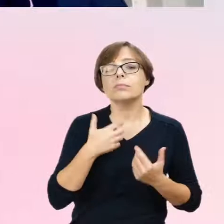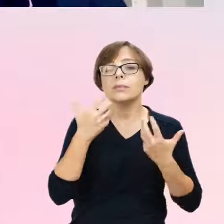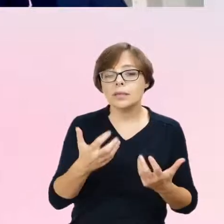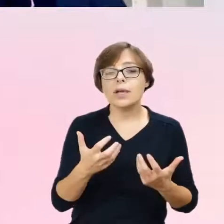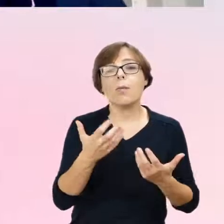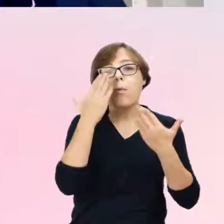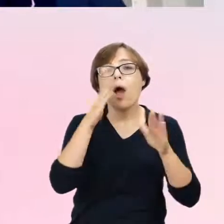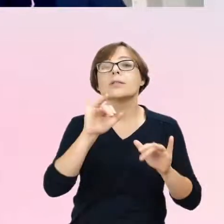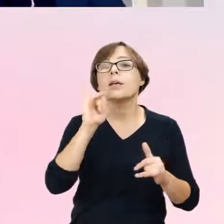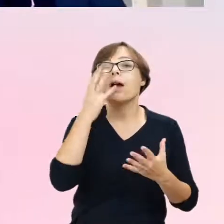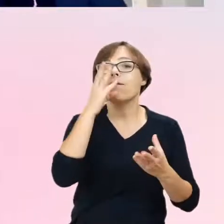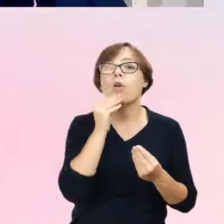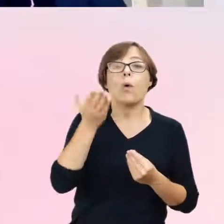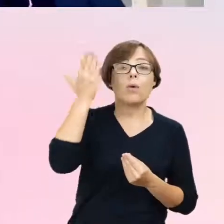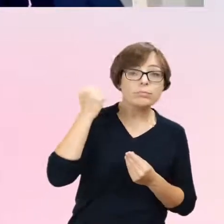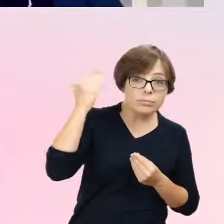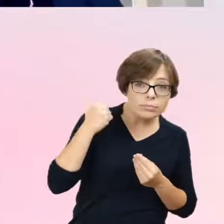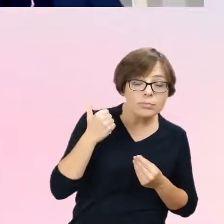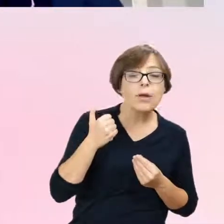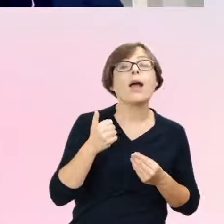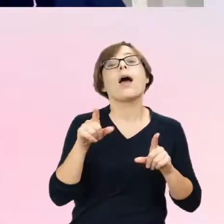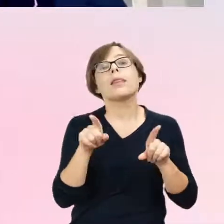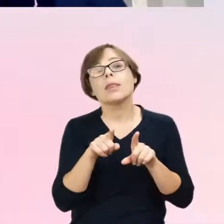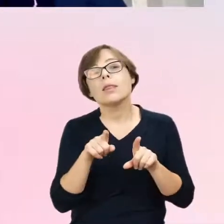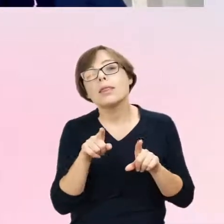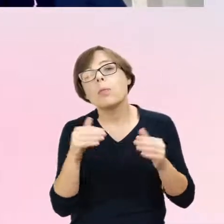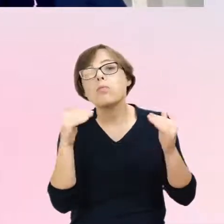kiedyś, a o czym myślimy teraz współcześnie, o czym będziemy myśleć.